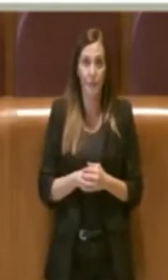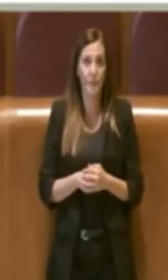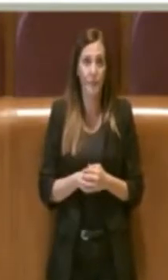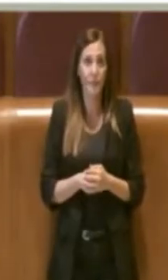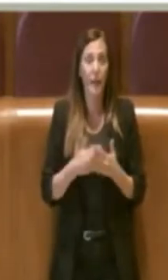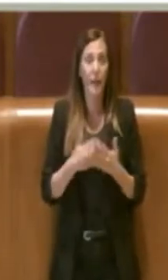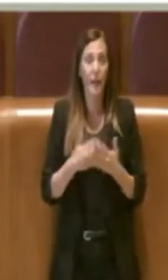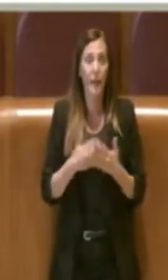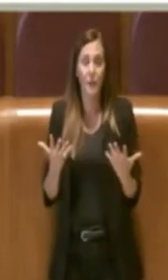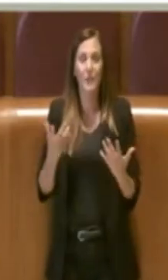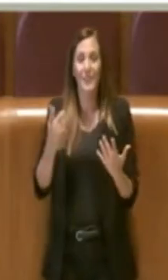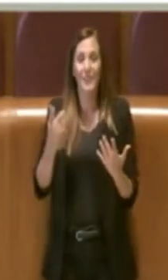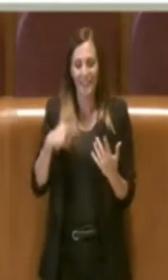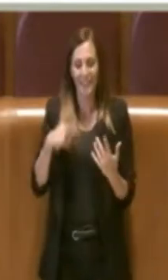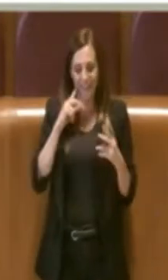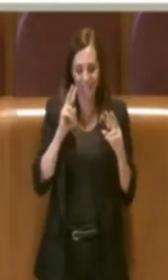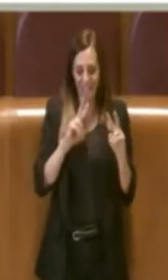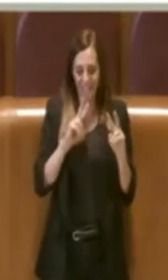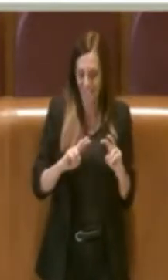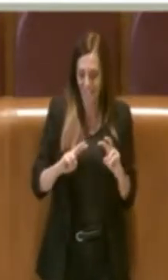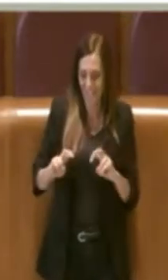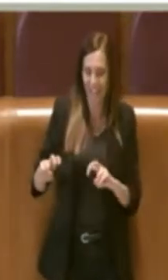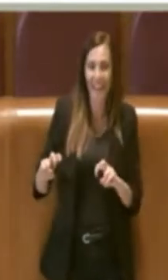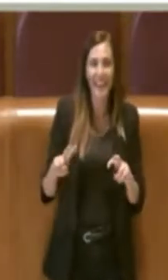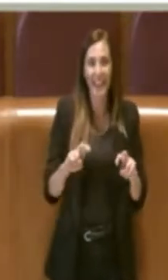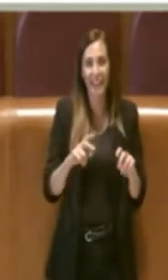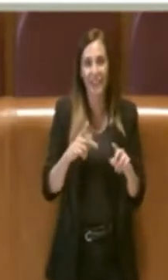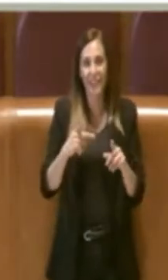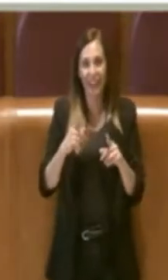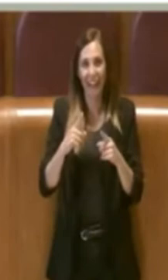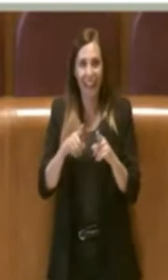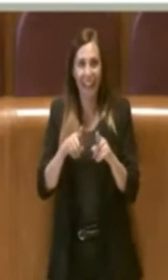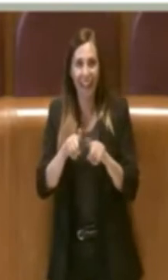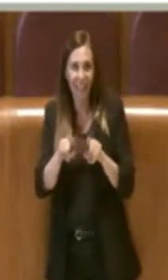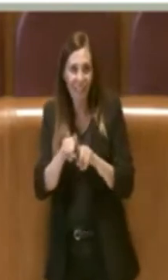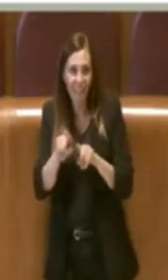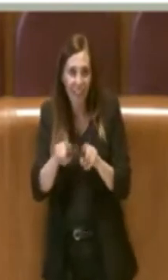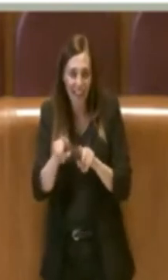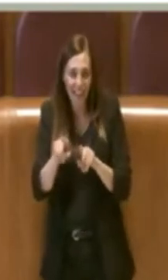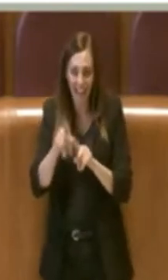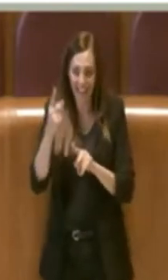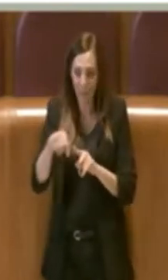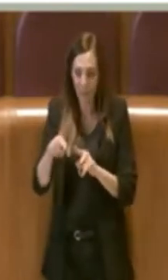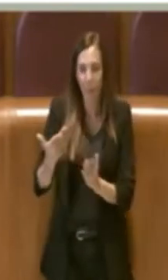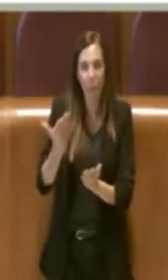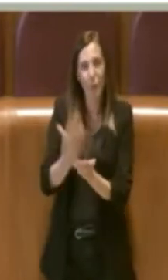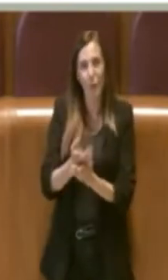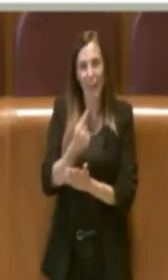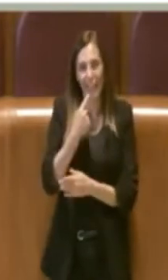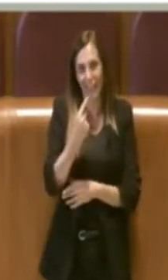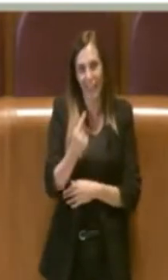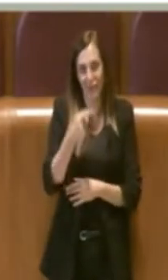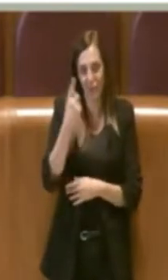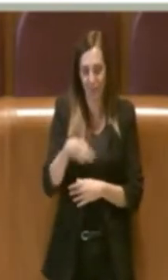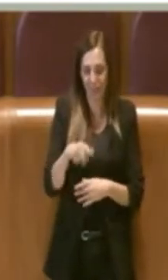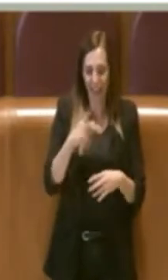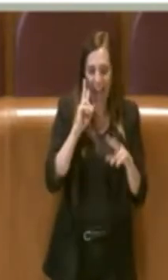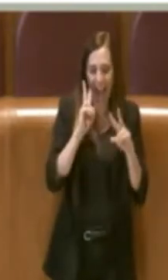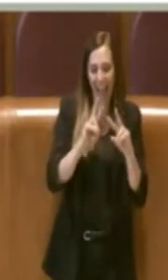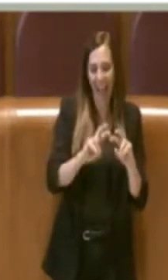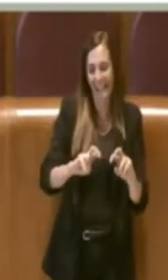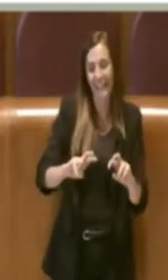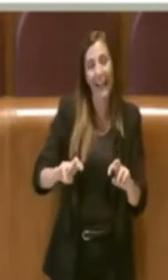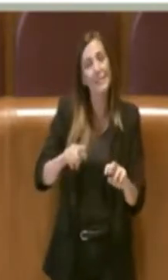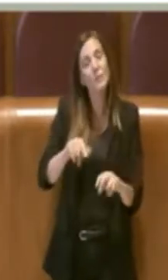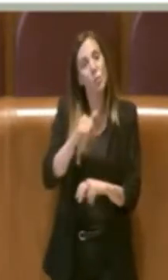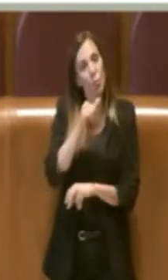Allora, rispetto alla verifica della disomogeneità che ha messo in evidente questa mozione, questa è un'analisi che è sicuramente